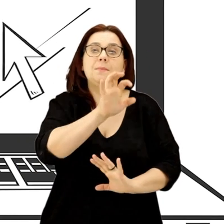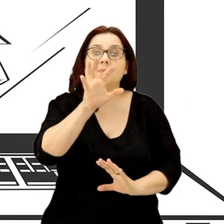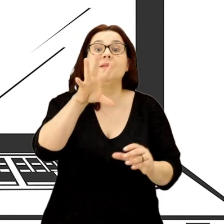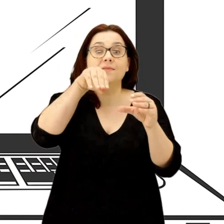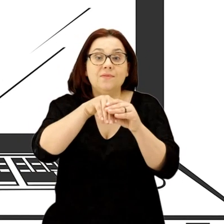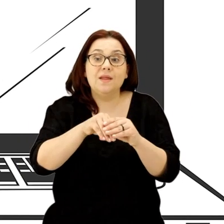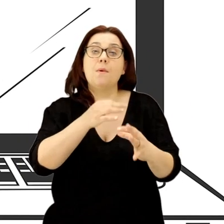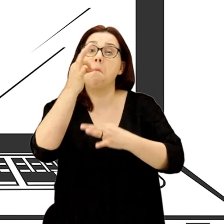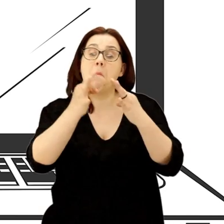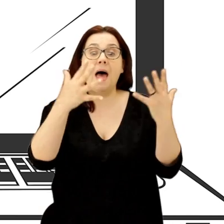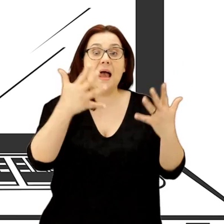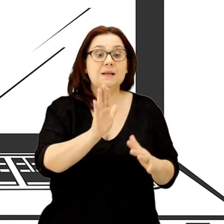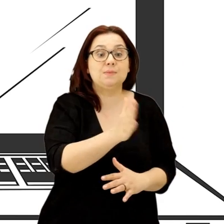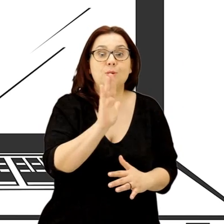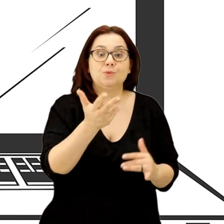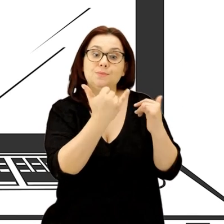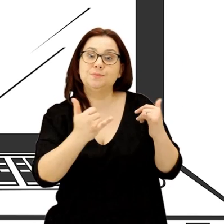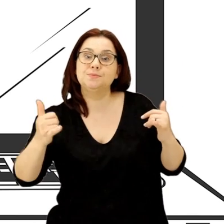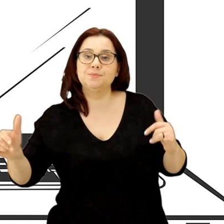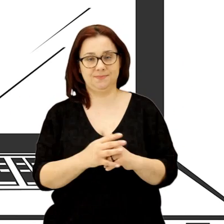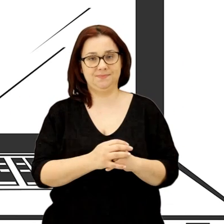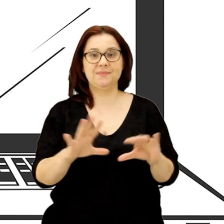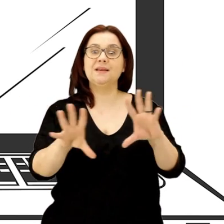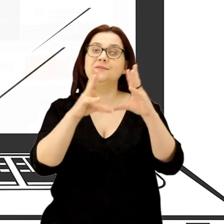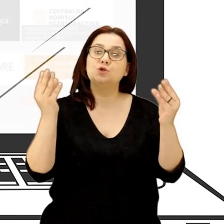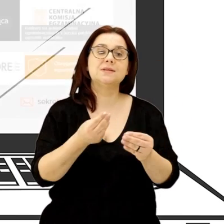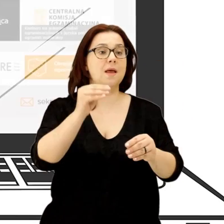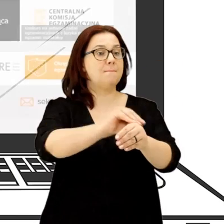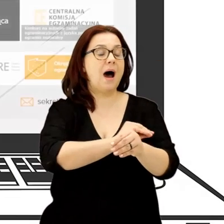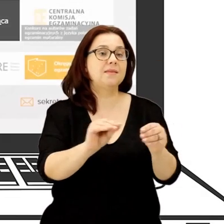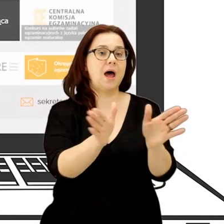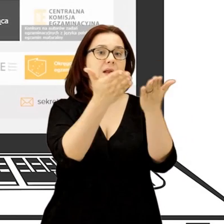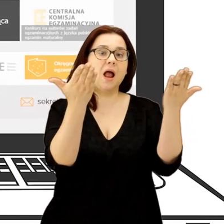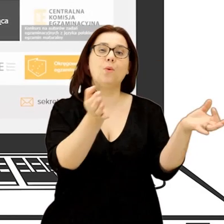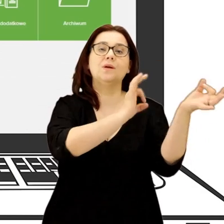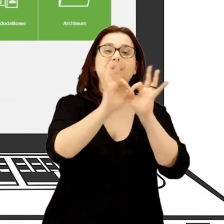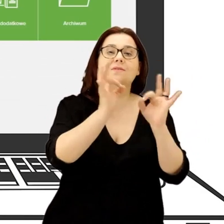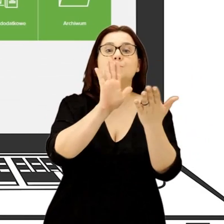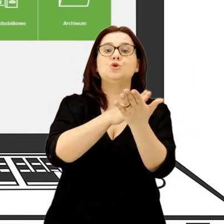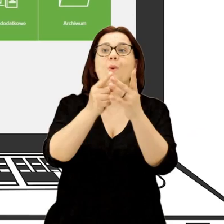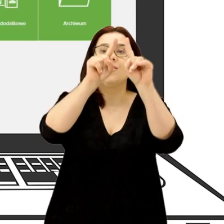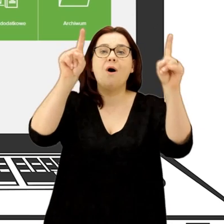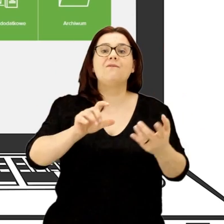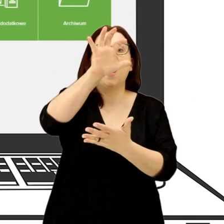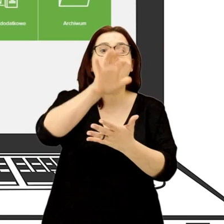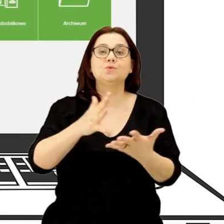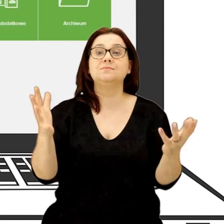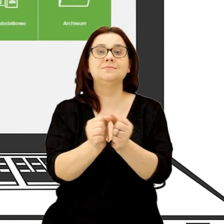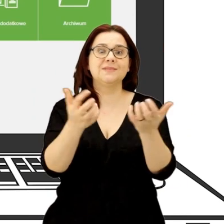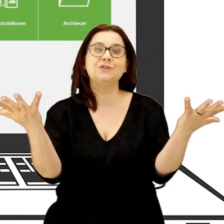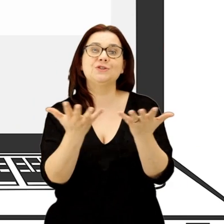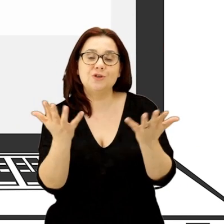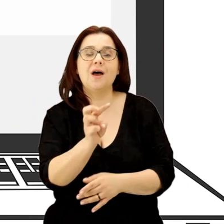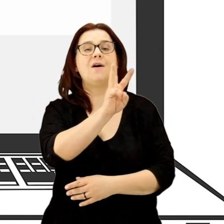filmy, w których opowiadamy o egzaminach z poszczególnych przedmiotów. Wszystkie materiały, informatory i przykładowe arkusze znajdziecie na stronie